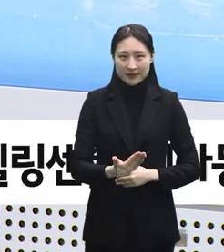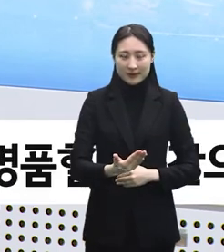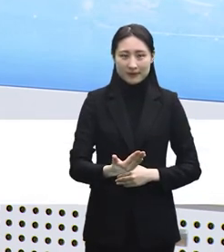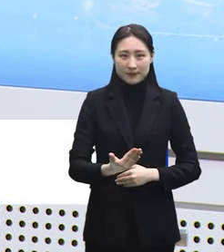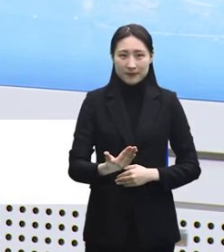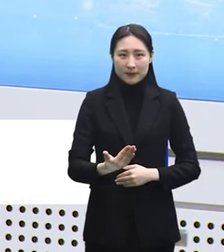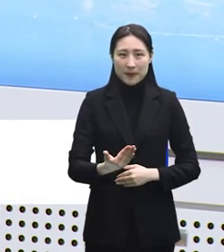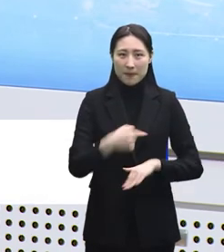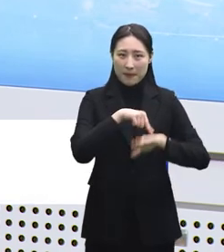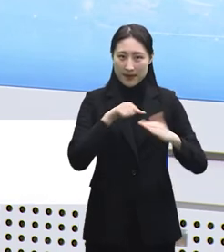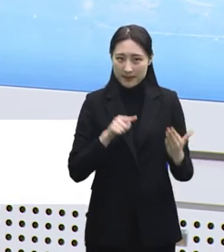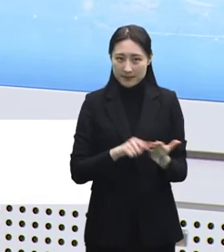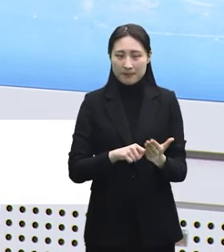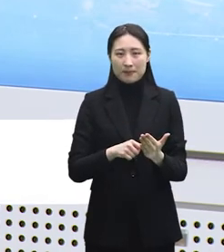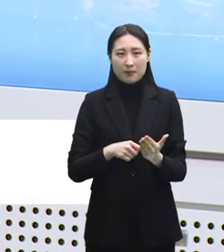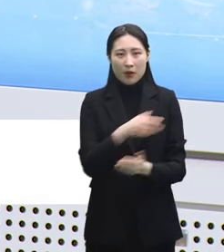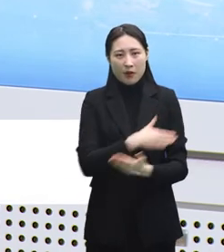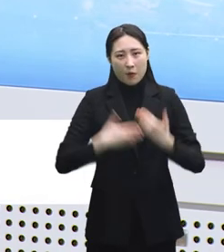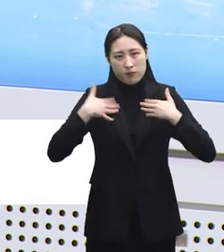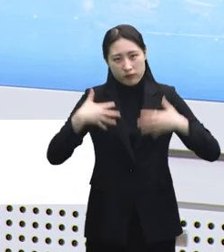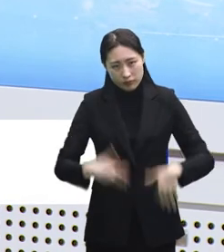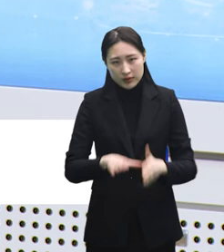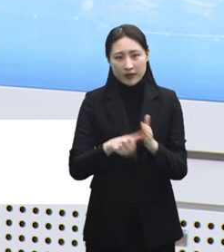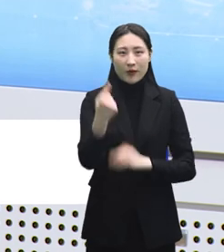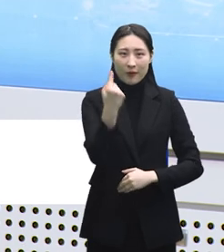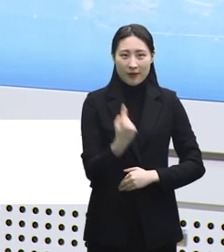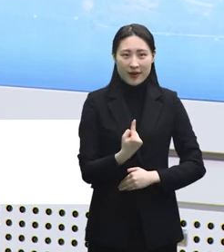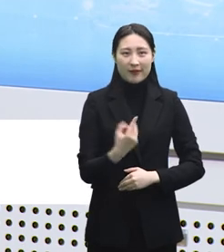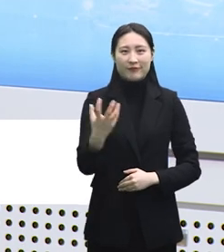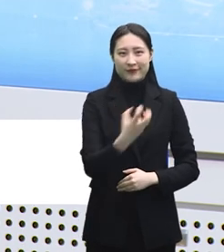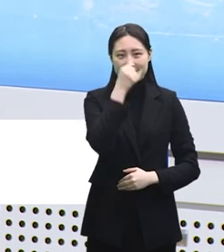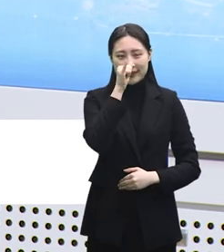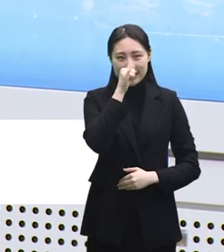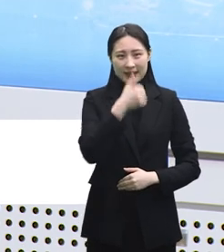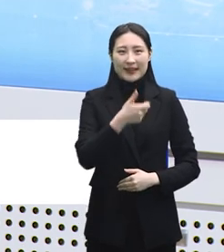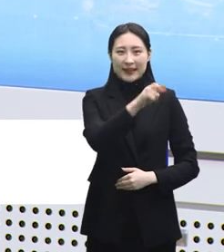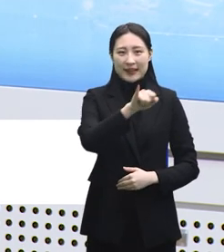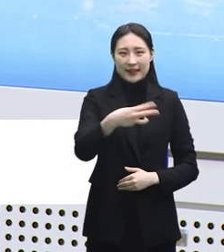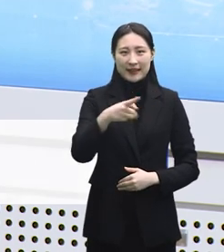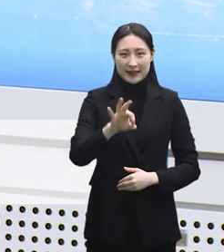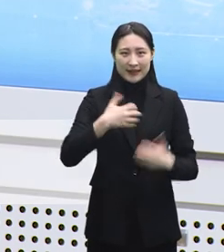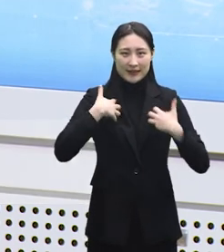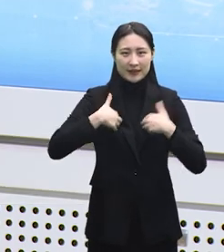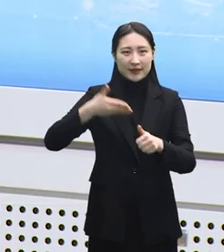몸과 마음이 지칠 때 이곳을 찾아서 품격 있는 힐링을 즐겨주시길 바랍니다. 완공될 예정입니다. 완공될 예정입니다. 힐링센터가